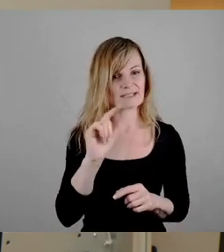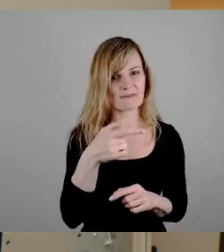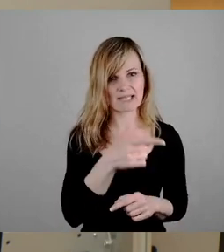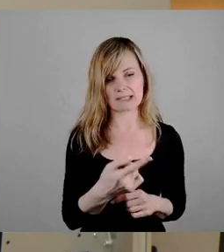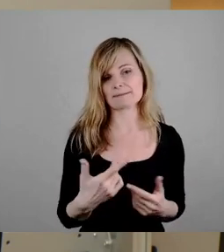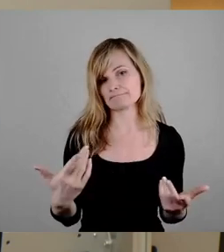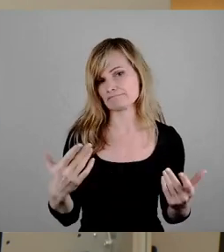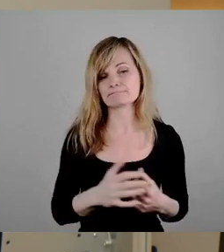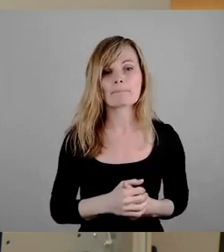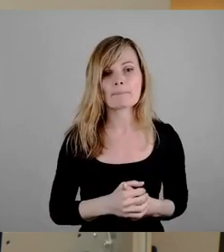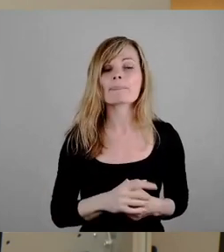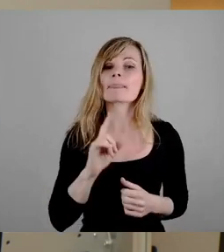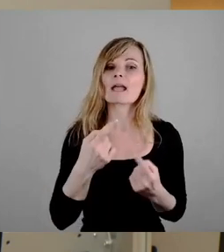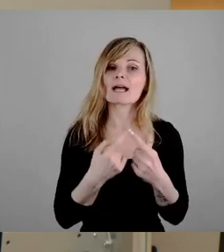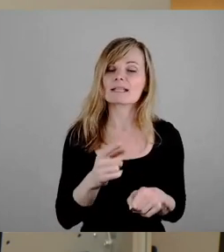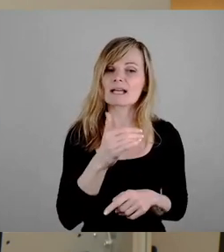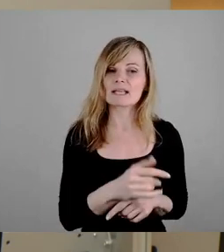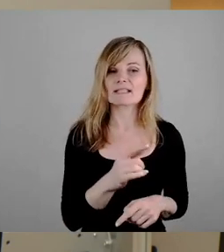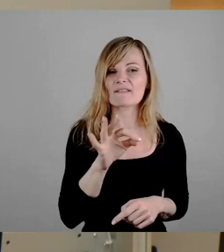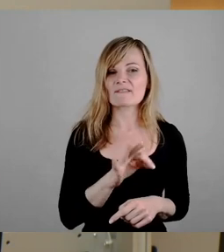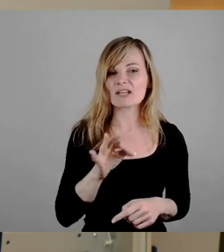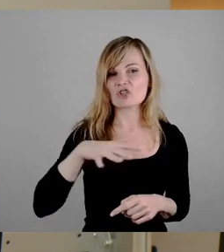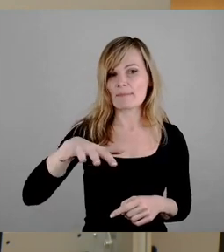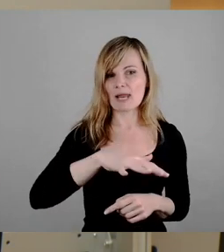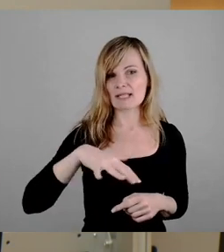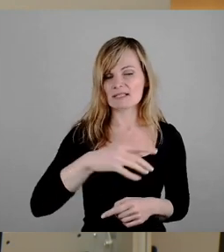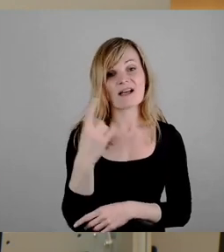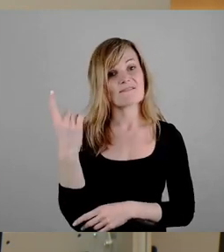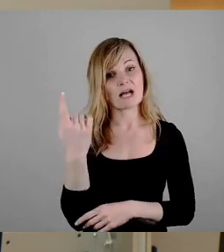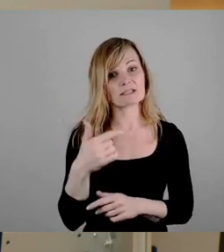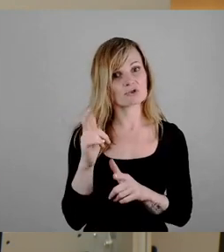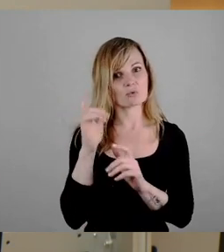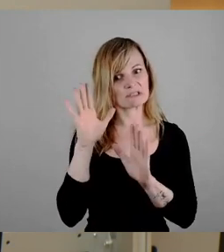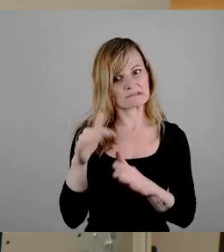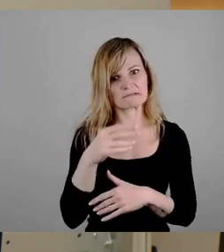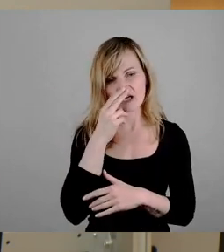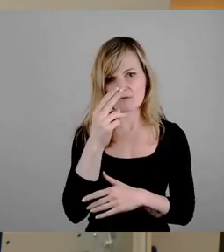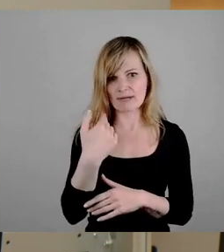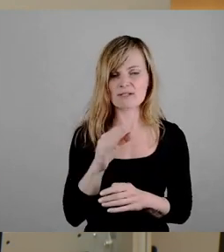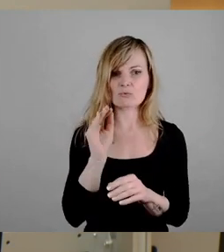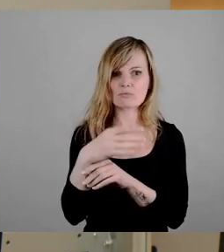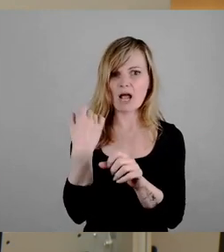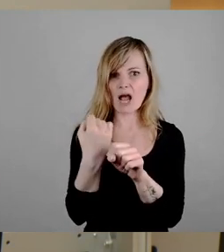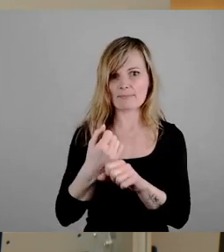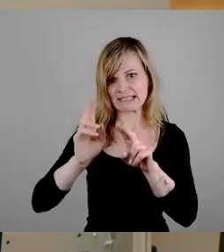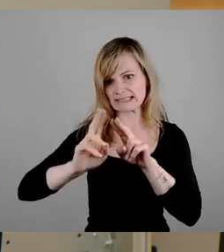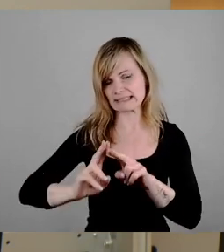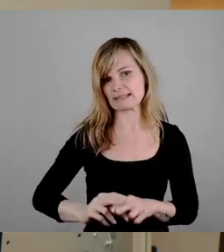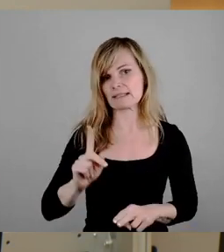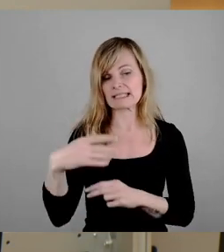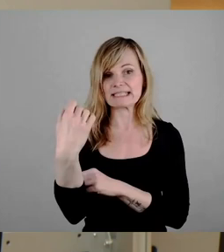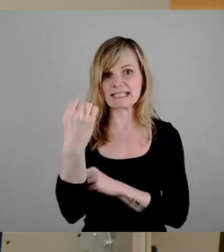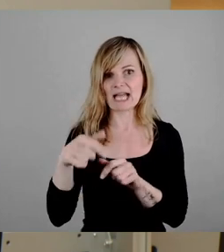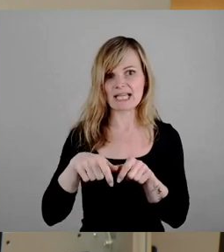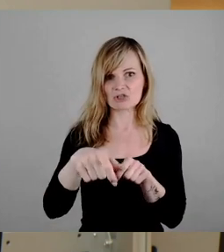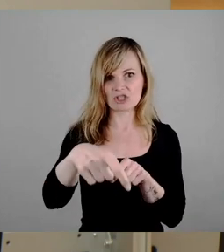Dann auf der anderen Seite, aber Fetscherplatz, gab es einen Warnschuss. Dort musste das ja überarbeitet werden mit dem Sicherheitsstreifen wegen